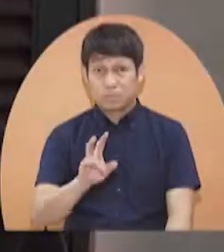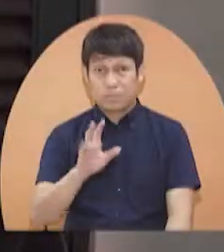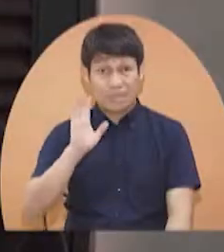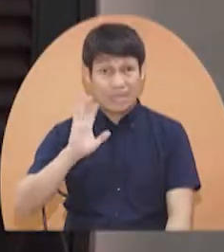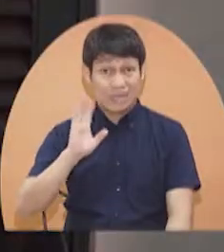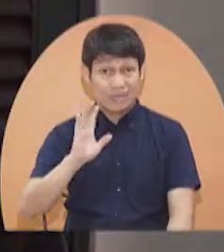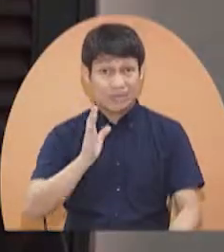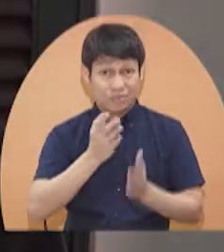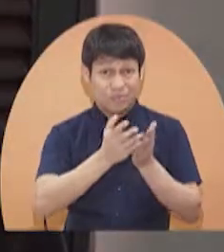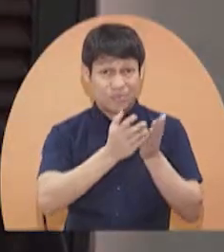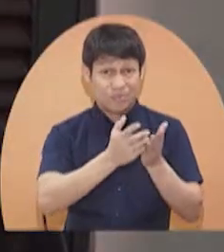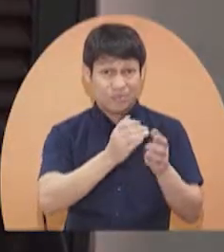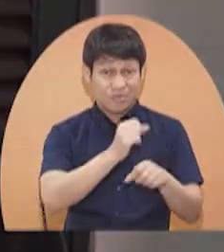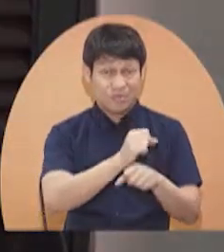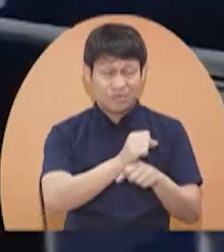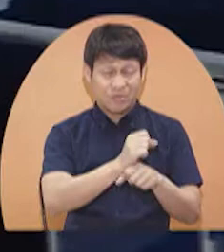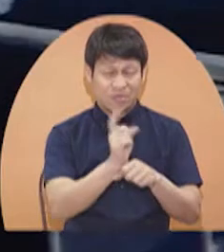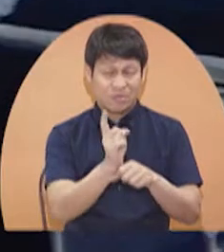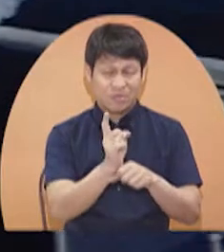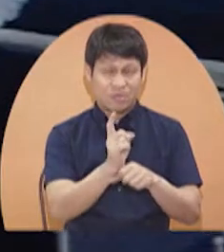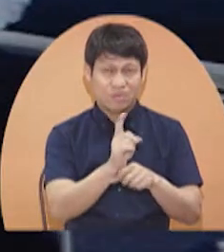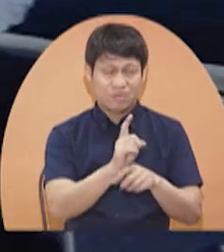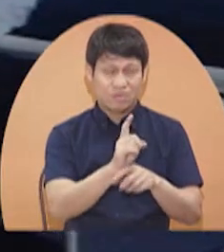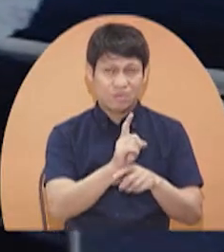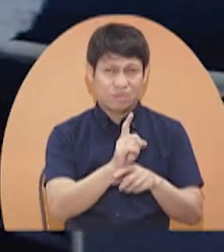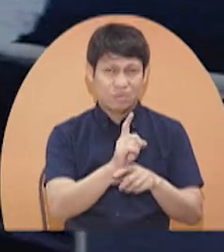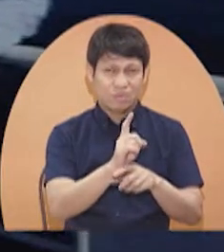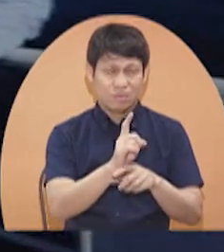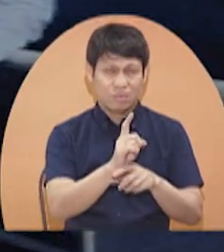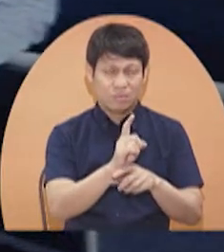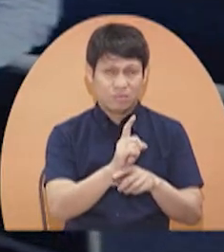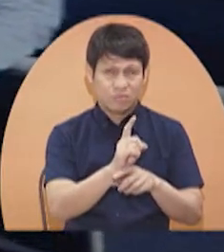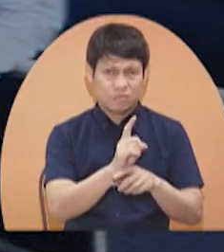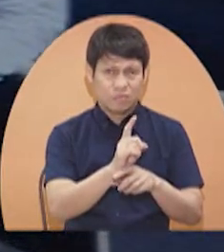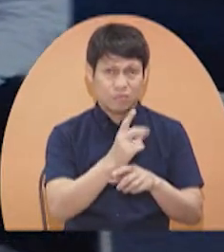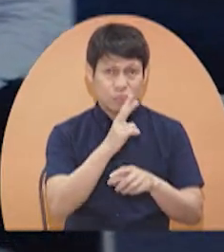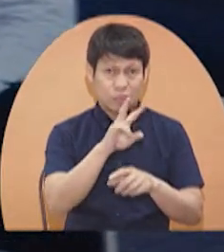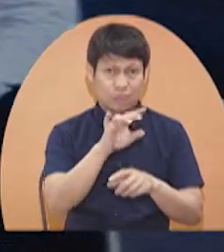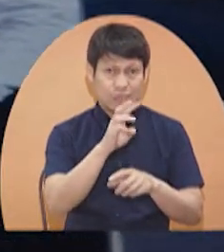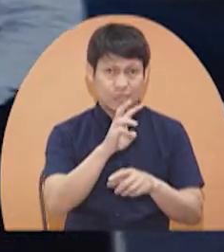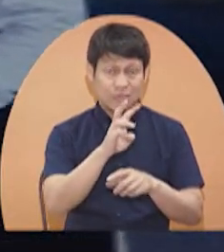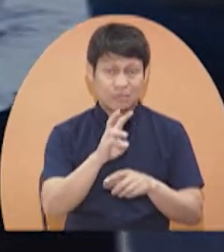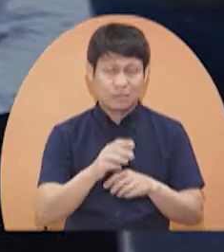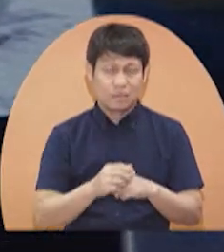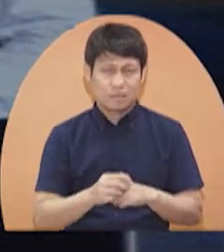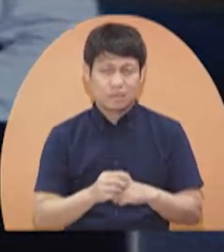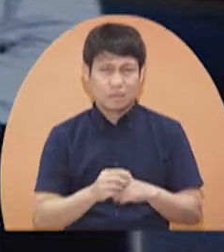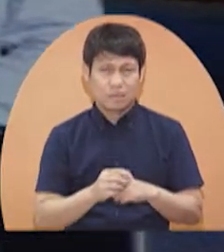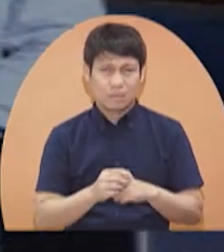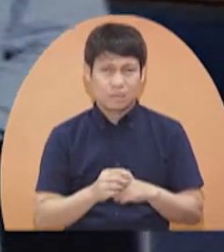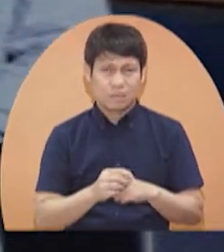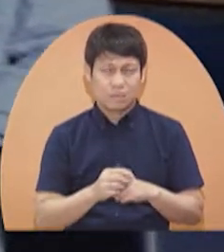Bala, dati po akong seaper. Nagtapos ko ng 2016.